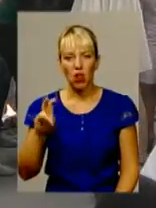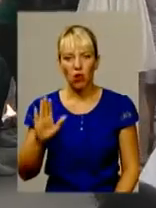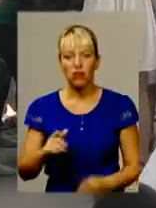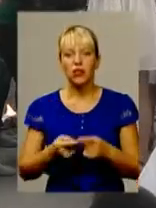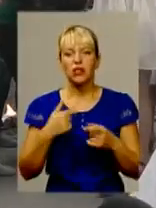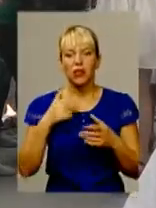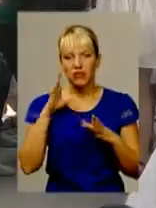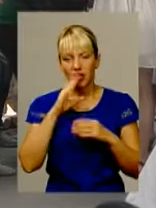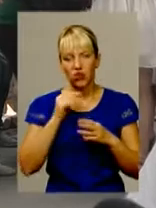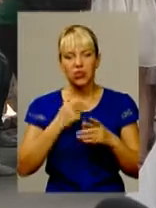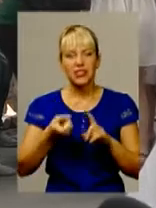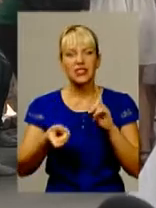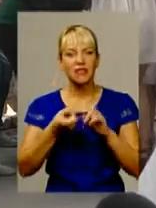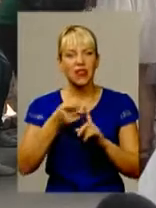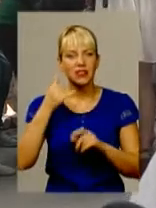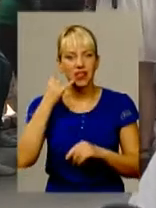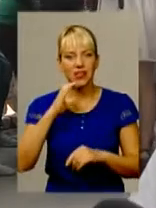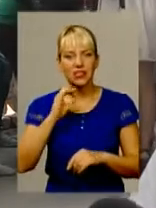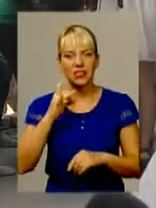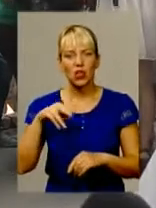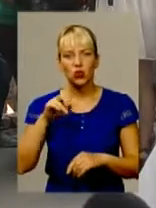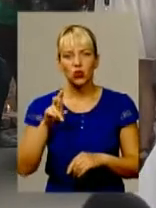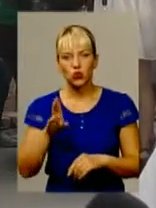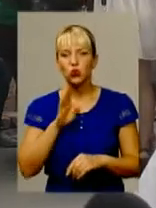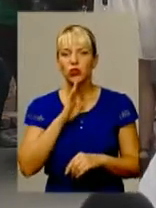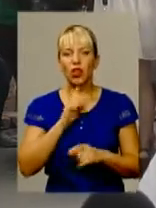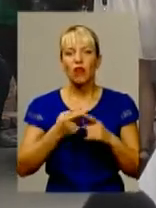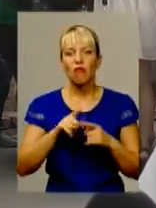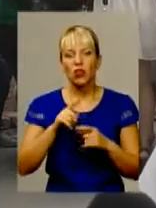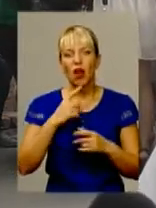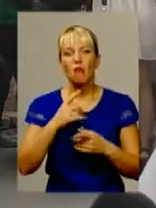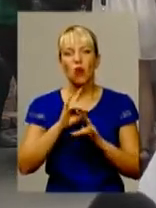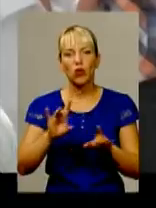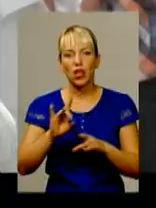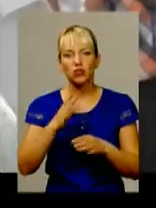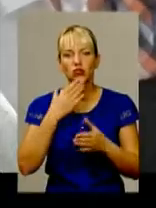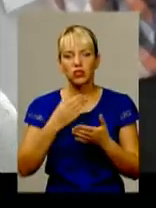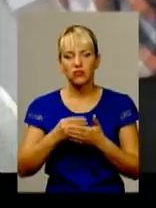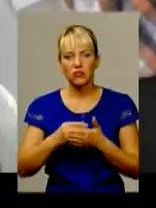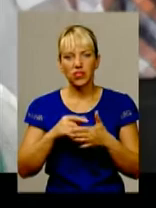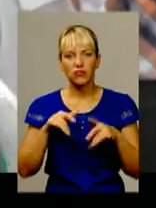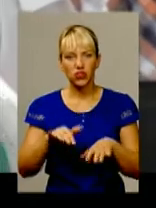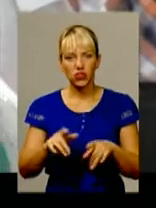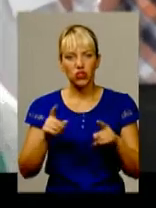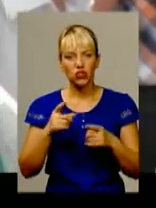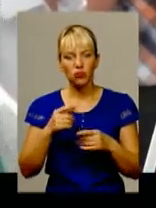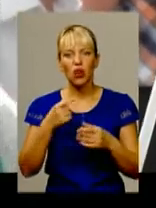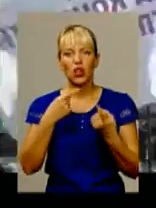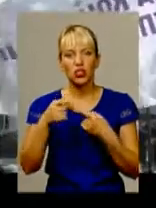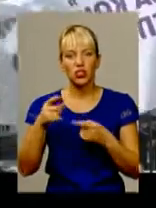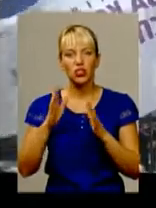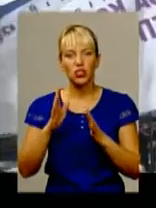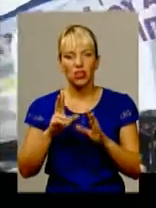вдалося зв'язатися з Вікторією Сердюк, активісткою Автомайдану. Вона охоче пояснює свій вчинок. Мовляв, якщо інші кандидати тільки